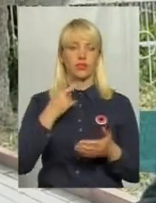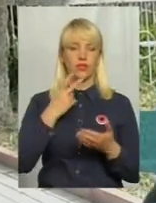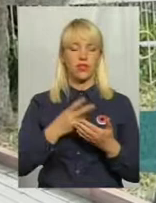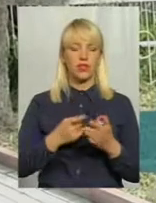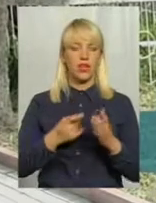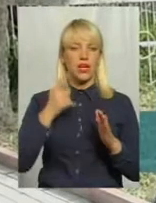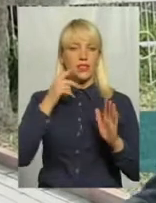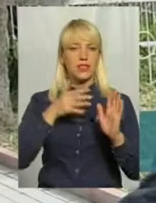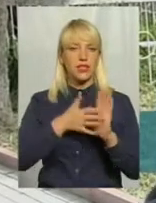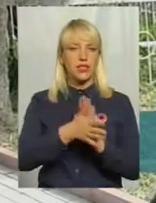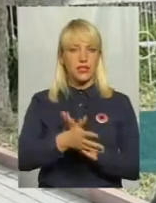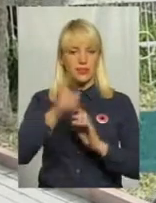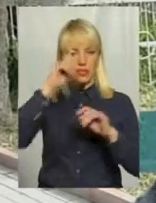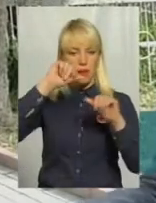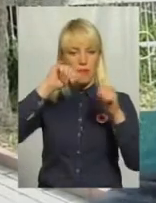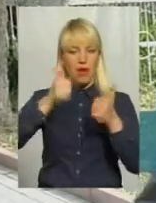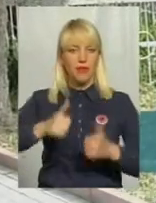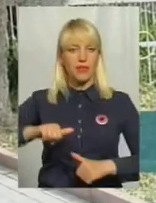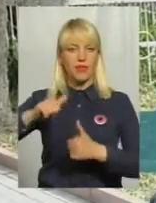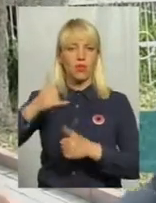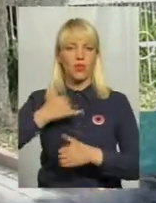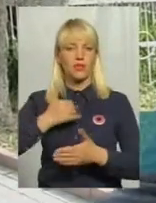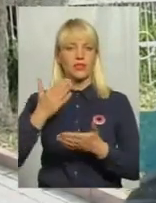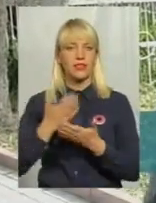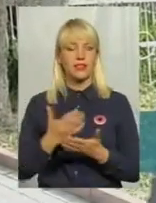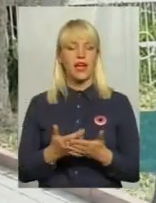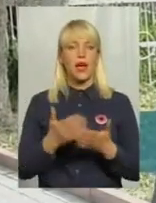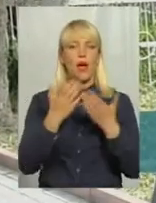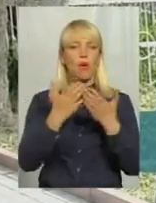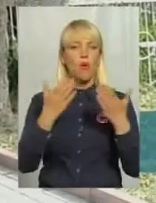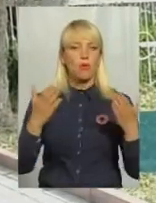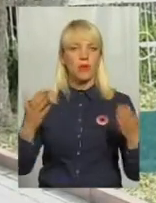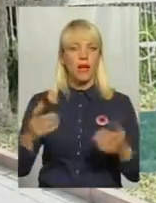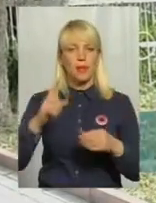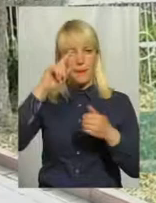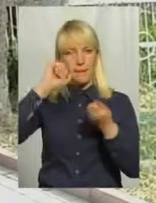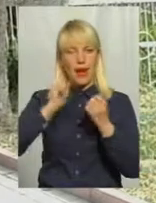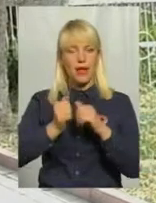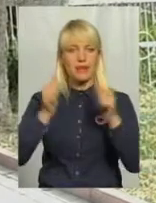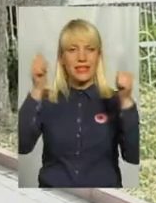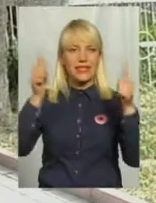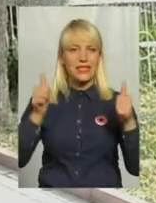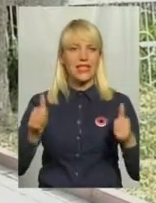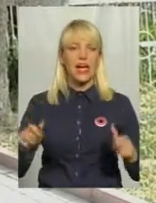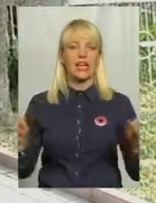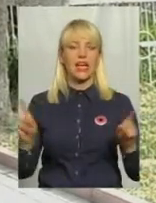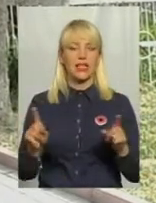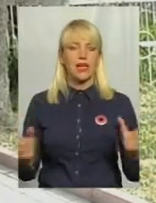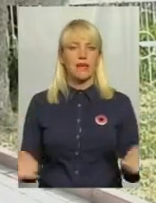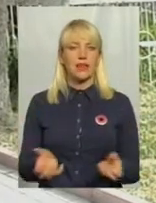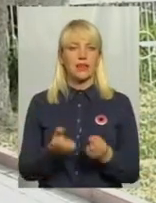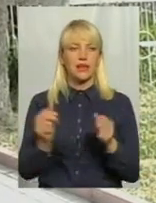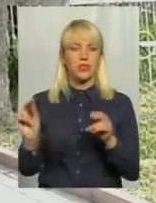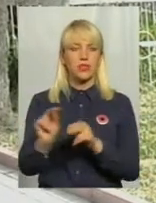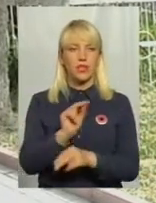'ятників брати, то у нас є ряд меморіалів, пам'ятних знаків, які однозначно підтримуються, постійно